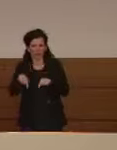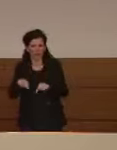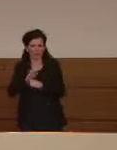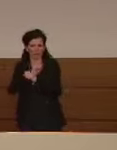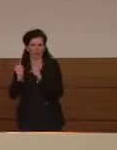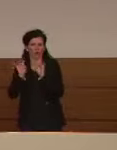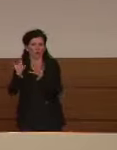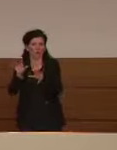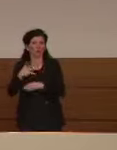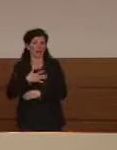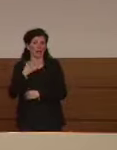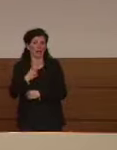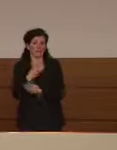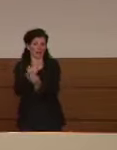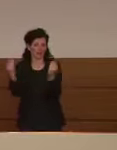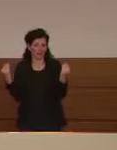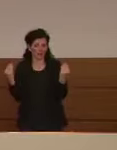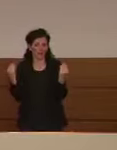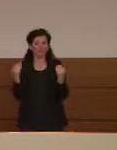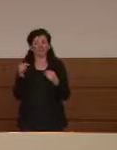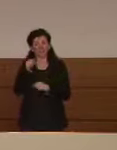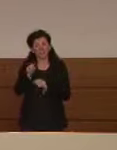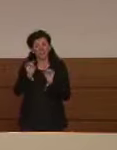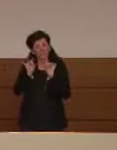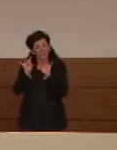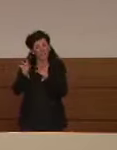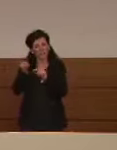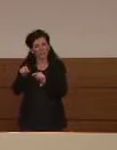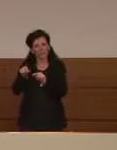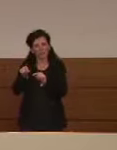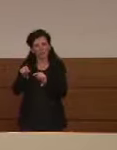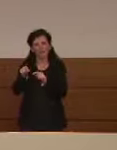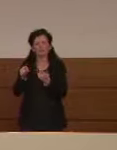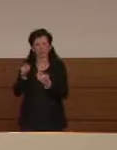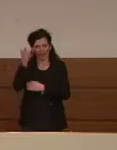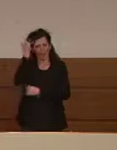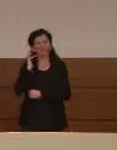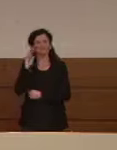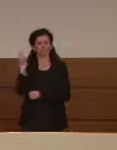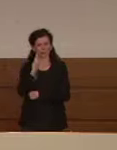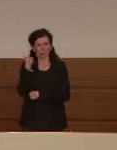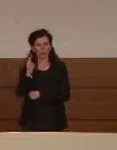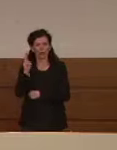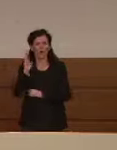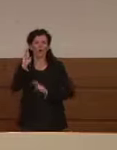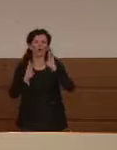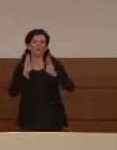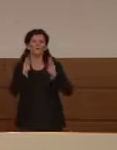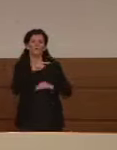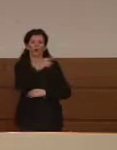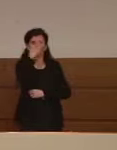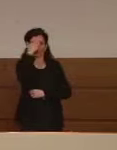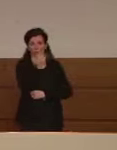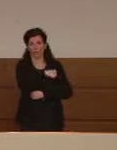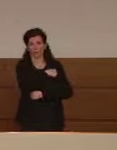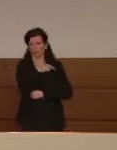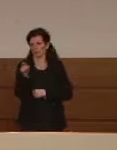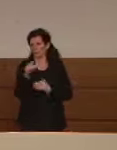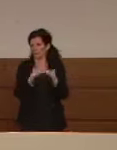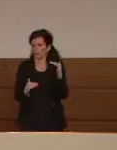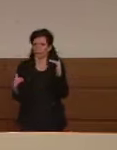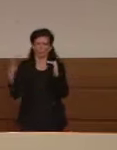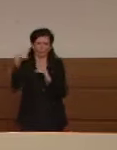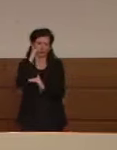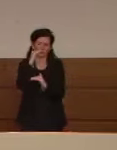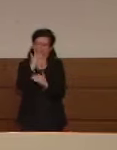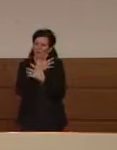chiaro che la letalità di questo virus confrontata con quello dell'influenza stagionale è maggiore non c'è dubbio anche